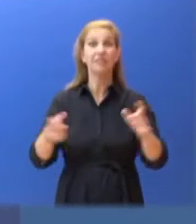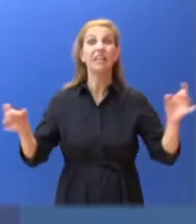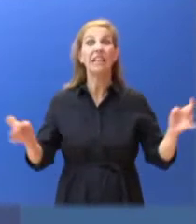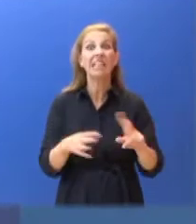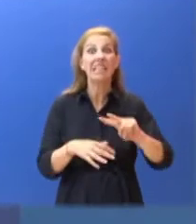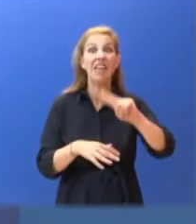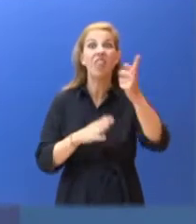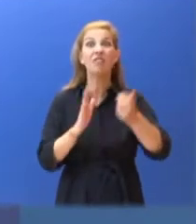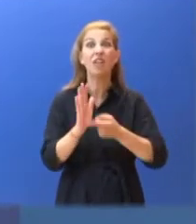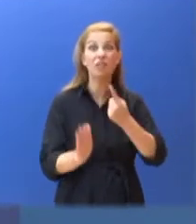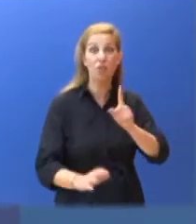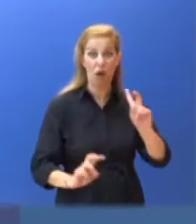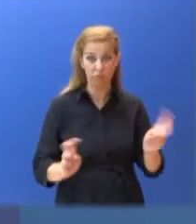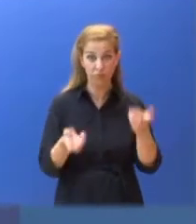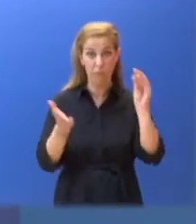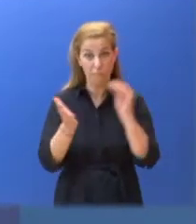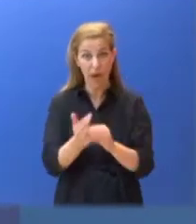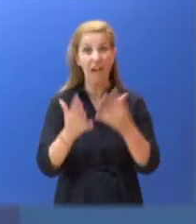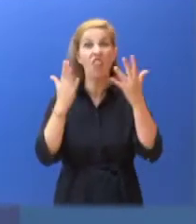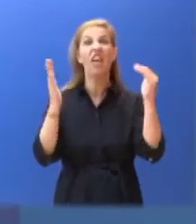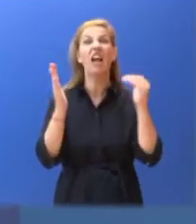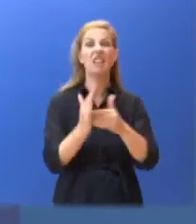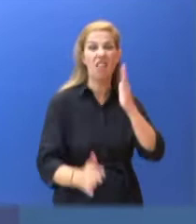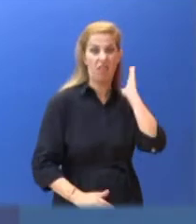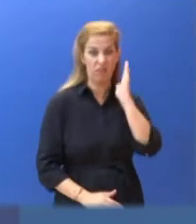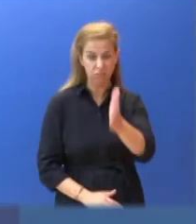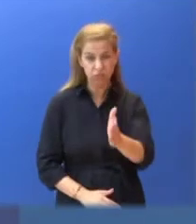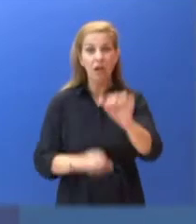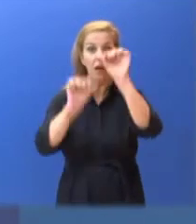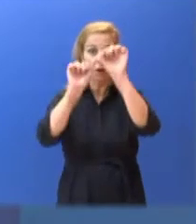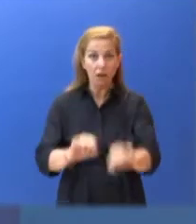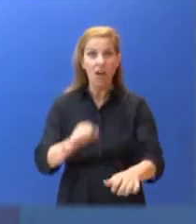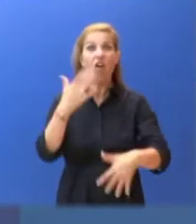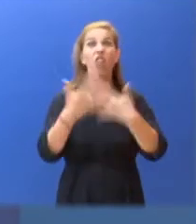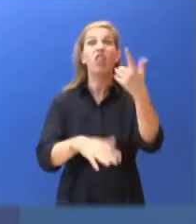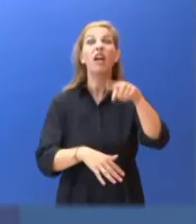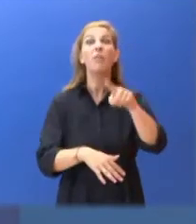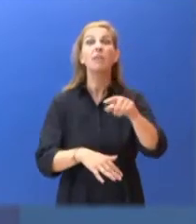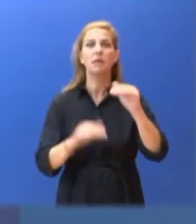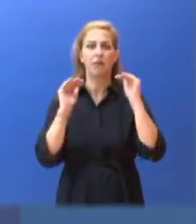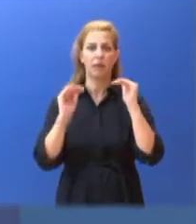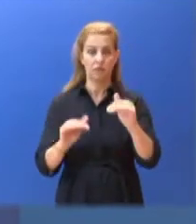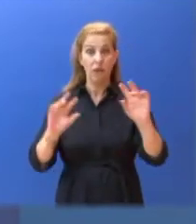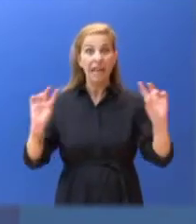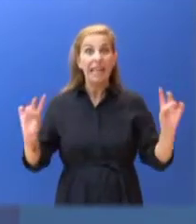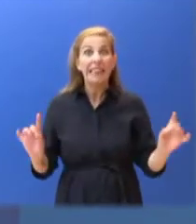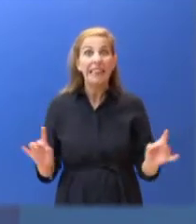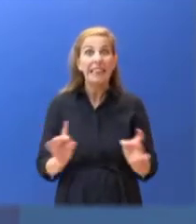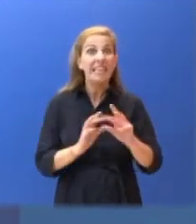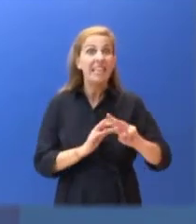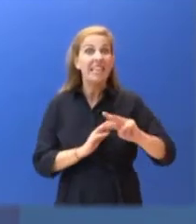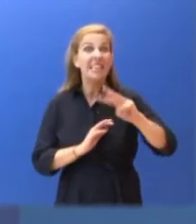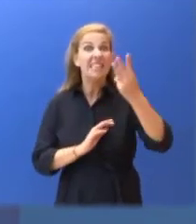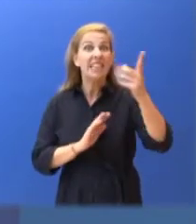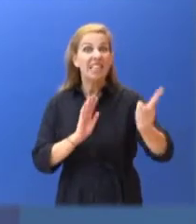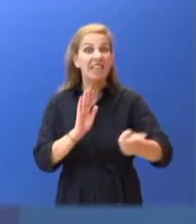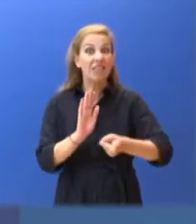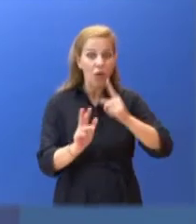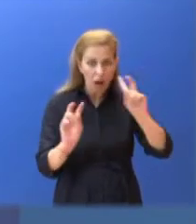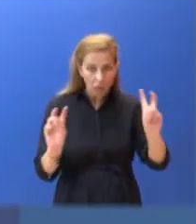10.000 ευρώ και η σφράγιση θα ξεκινά την επόμενη μέρα και για 15 ημέρες ενώ σε τυχόν τρίτη παράβαση θα αφαιρείται η άδεια.